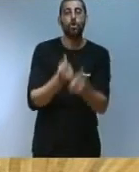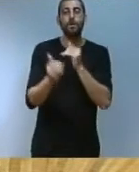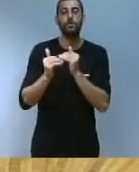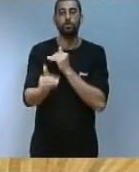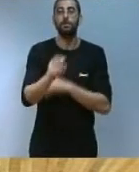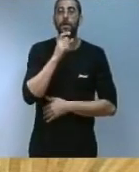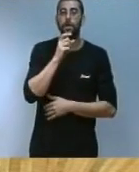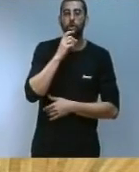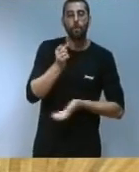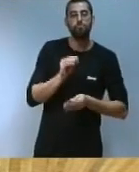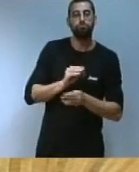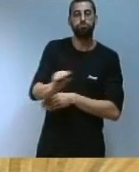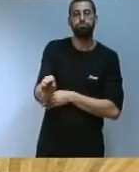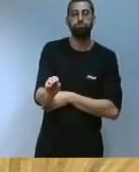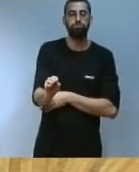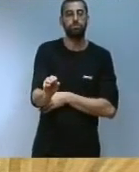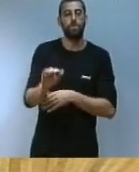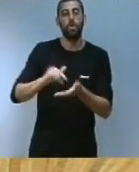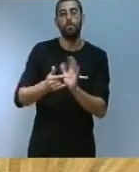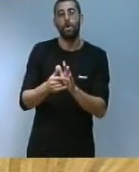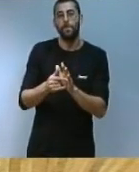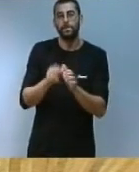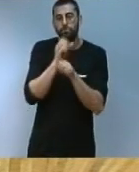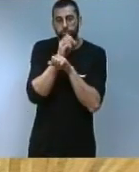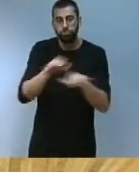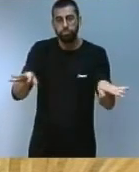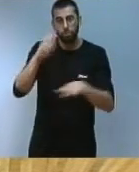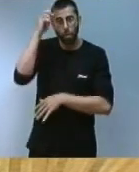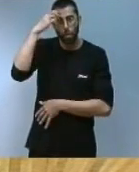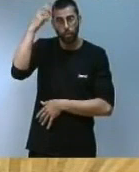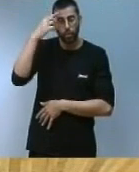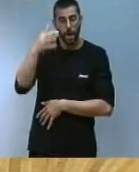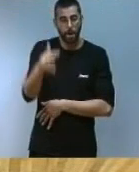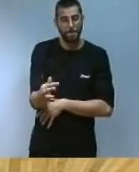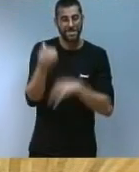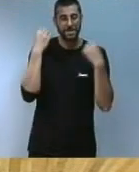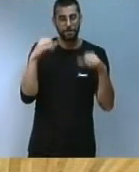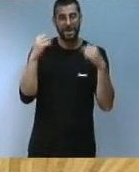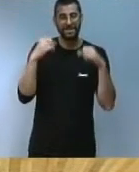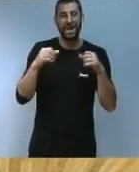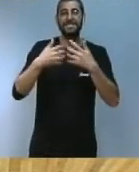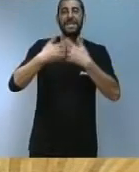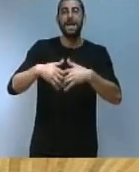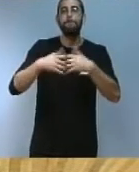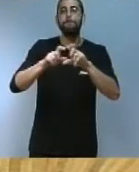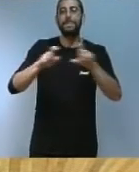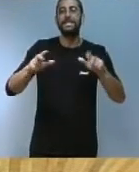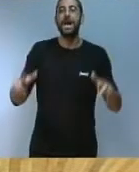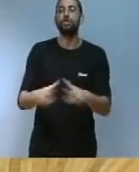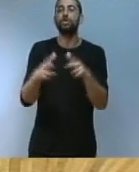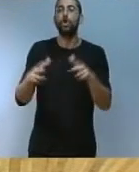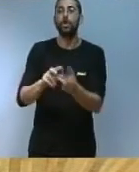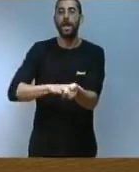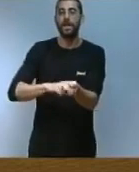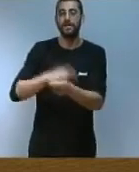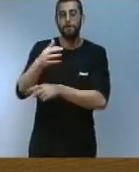finançament d'actuacions de foment i difusió difusió de la cultura i pràctiques de les empreses socials i de l'economia del bé